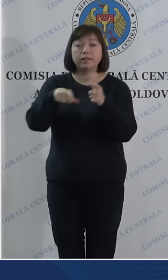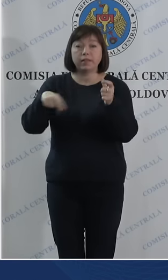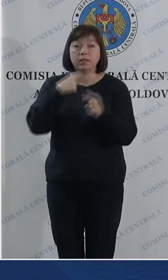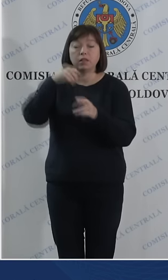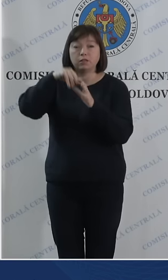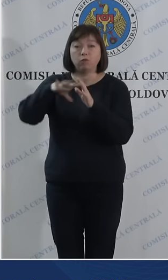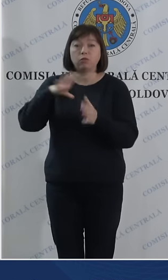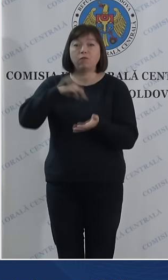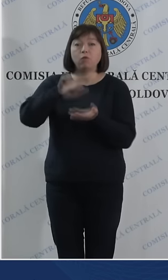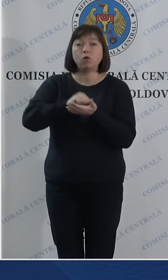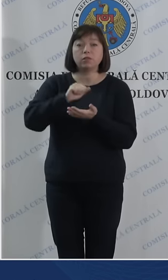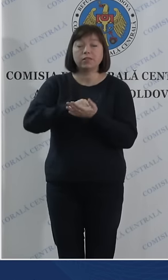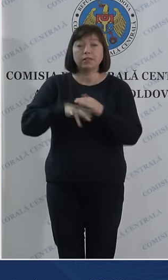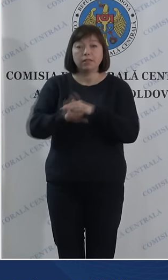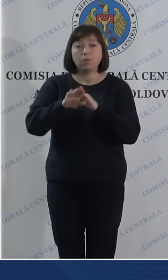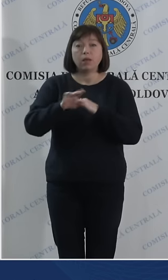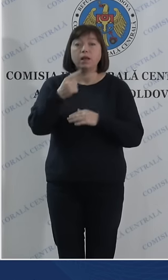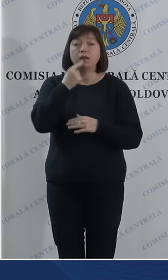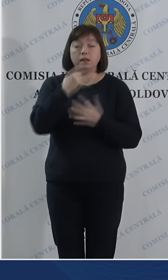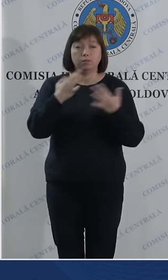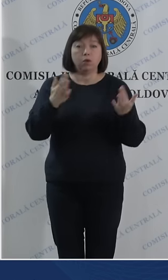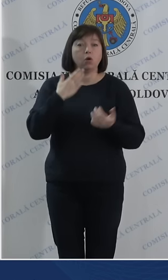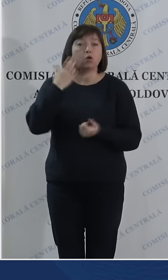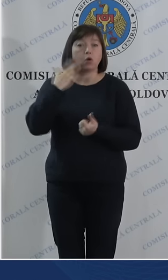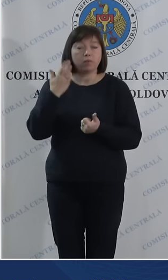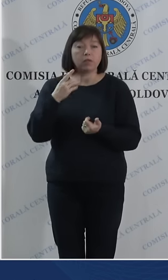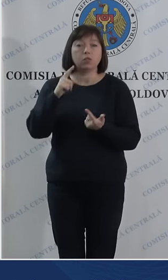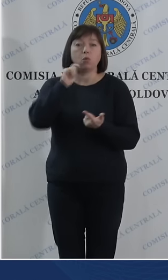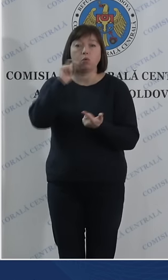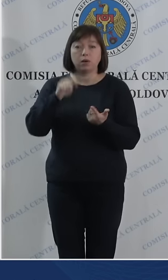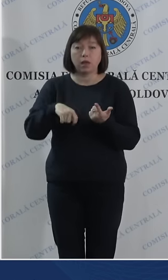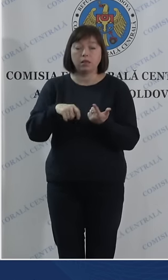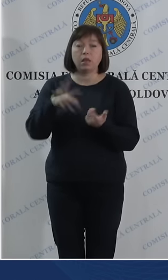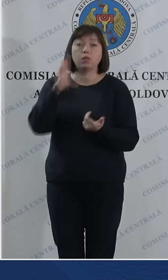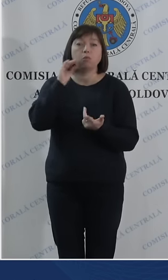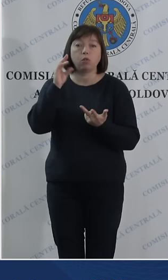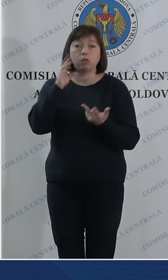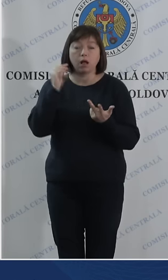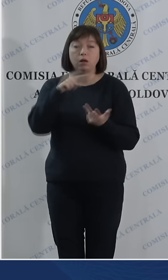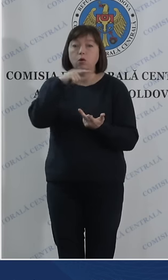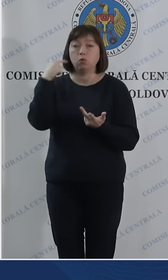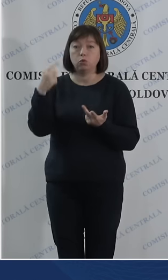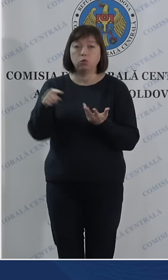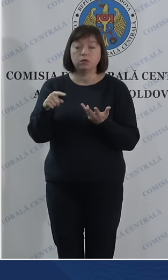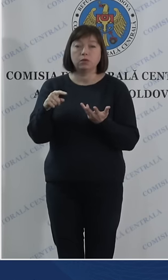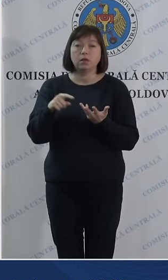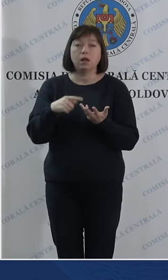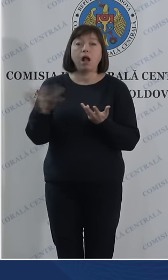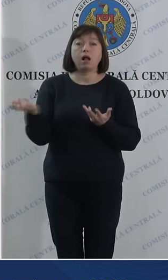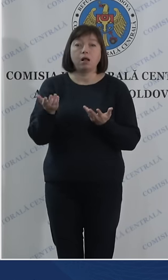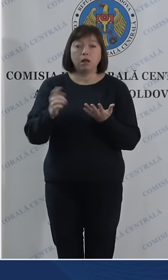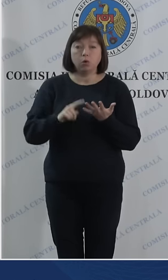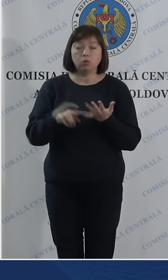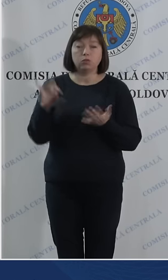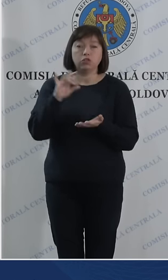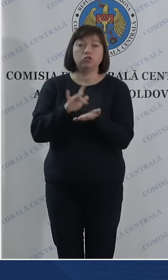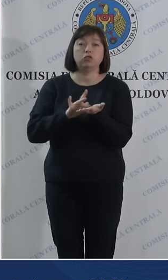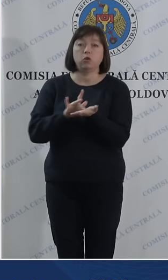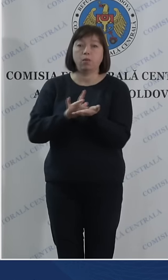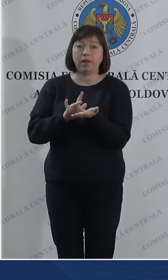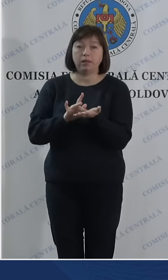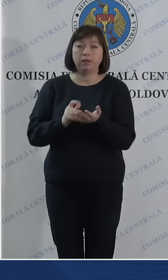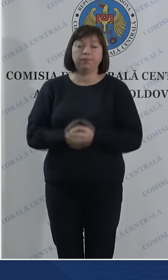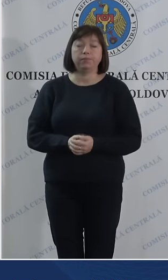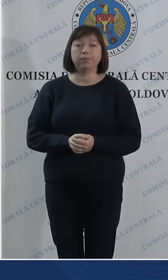vot au fost tipărite în limbele română, ucraineană, bulgară, rusă, găgăuză și romanii.